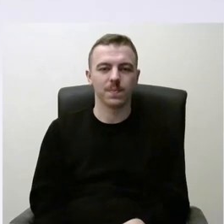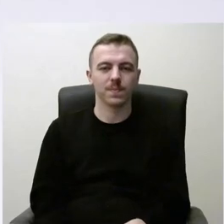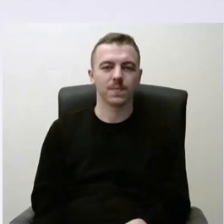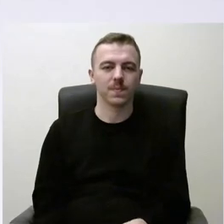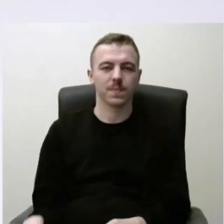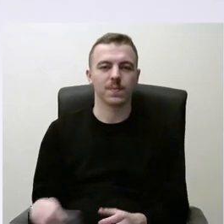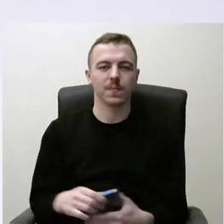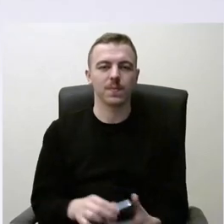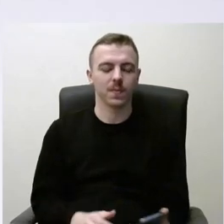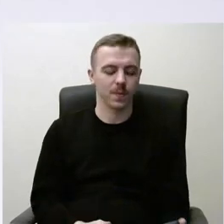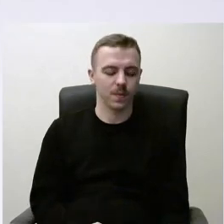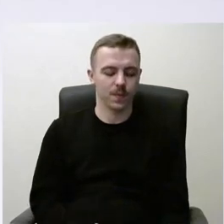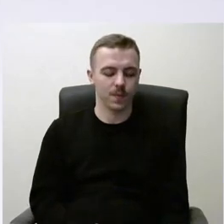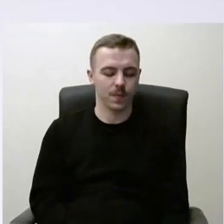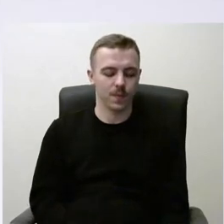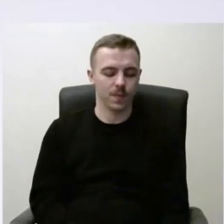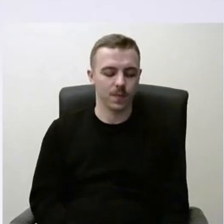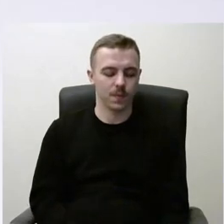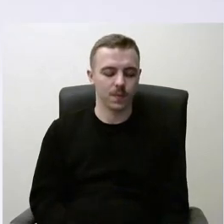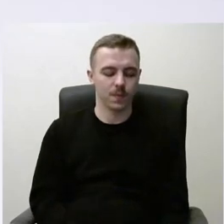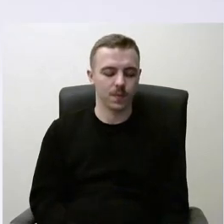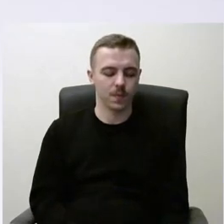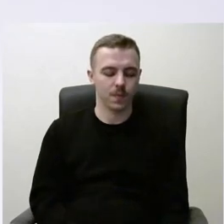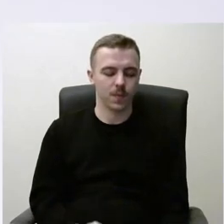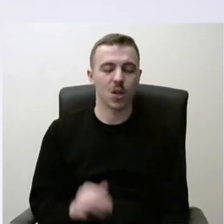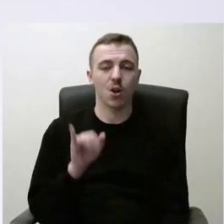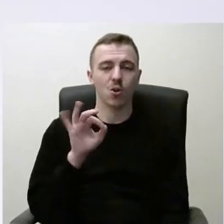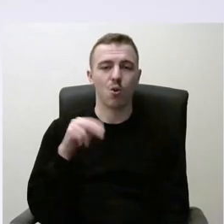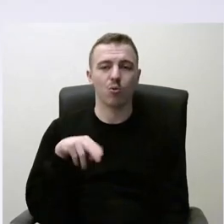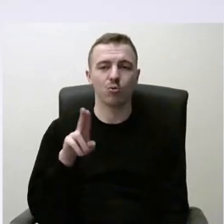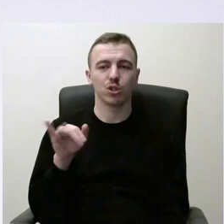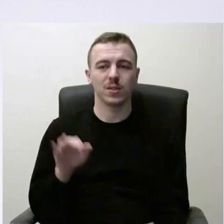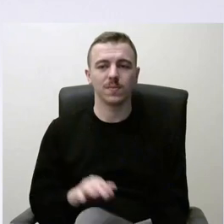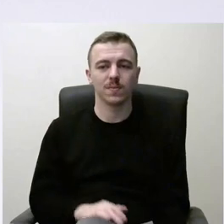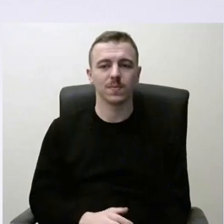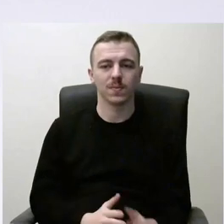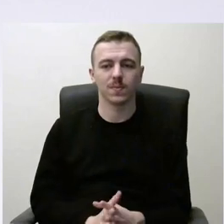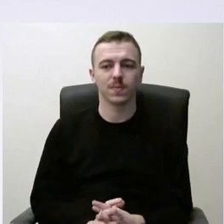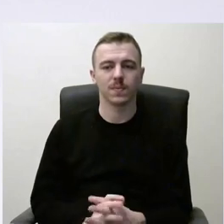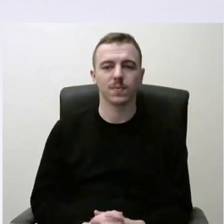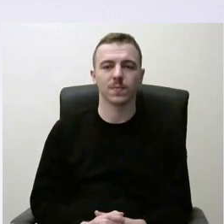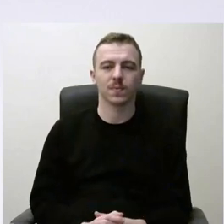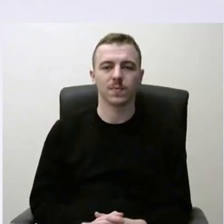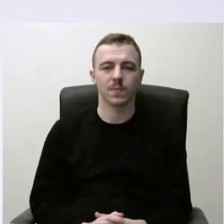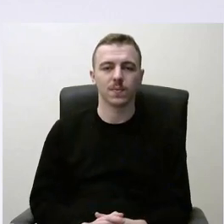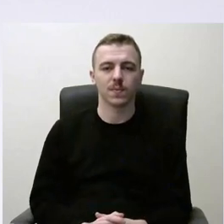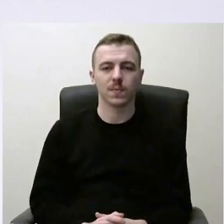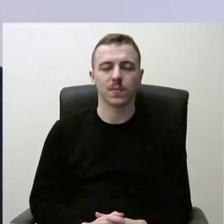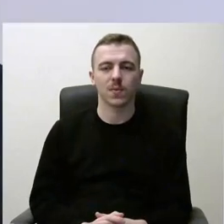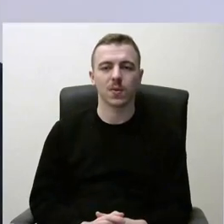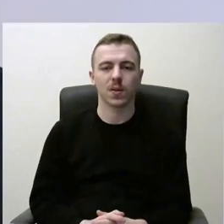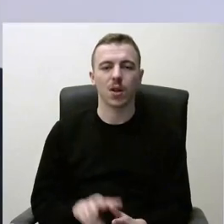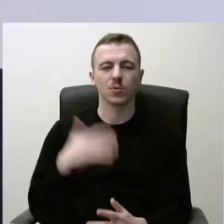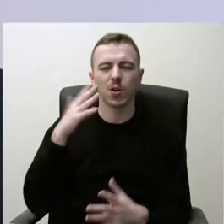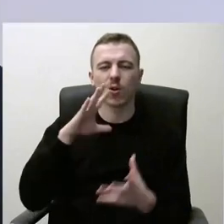Dėkuoju. Gerbiamas Jokužis. Na, aš manau, kad viskas, kas daroma